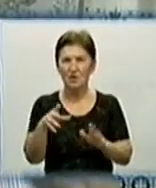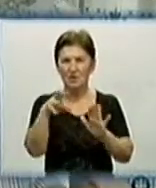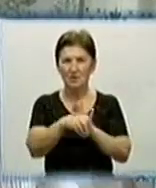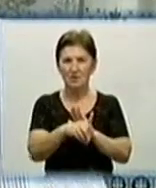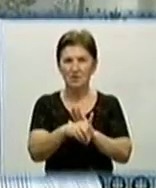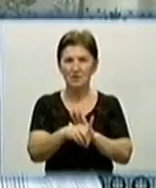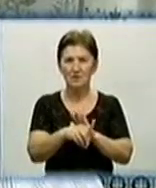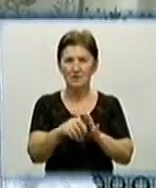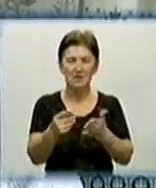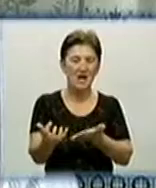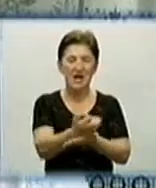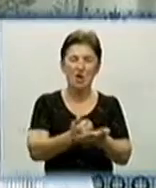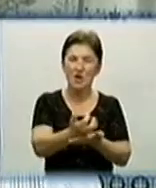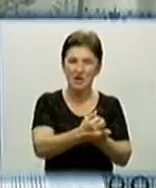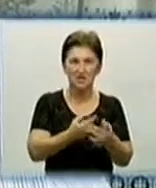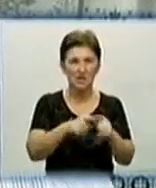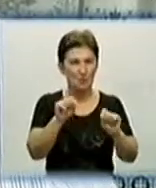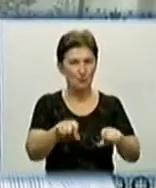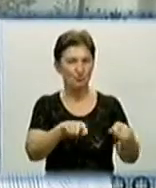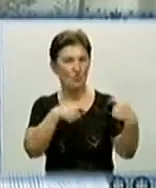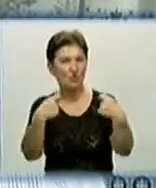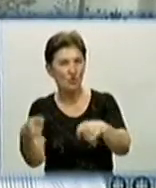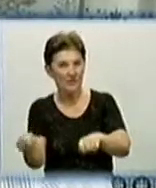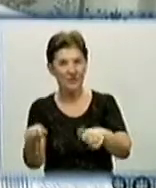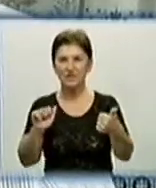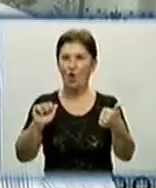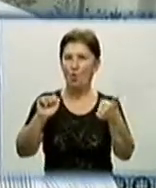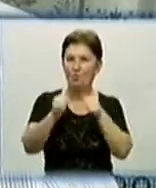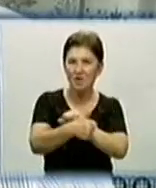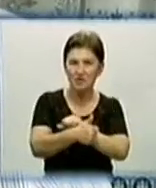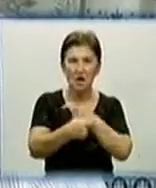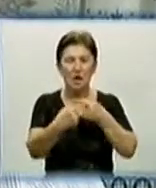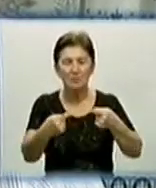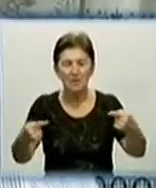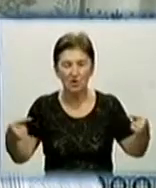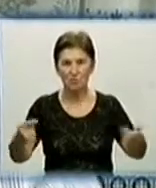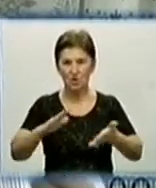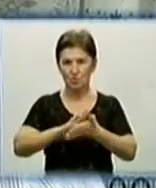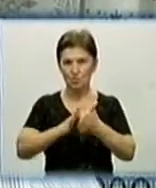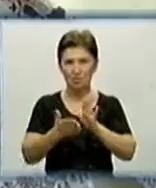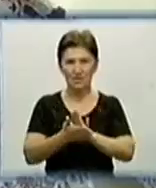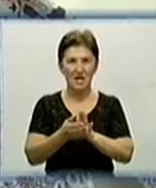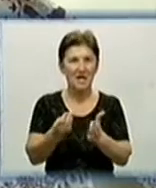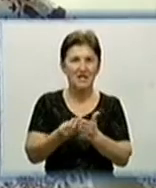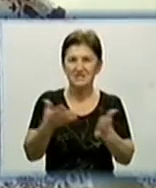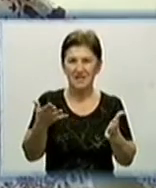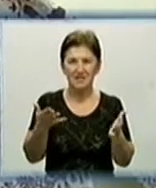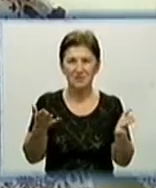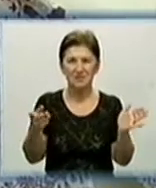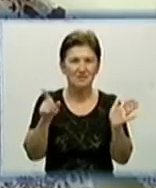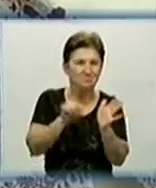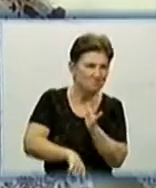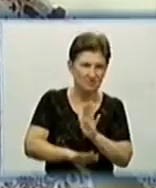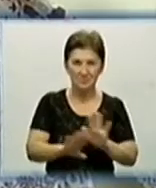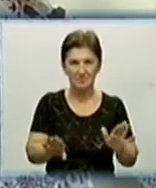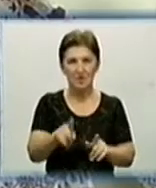предмети колекціонування, ті, які можна продати, обміняти. При будь в принципі, словах, цінність, яких не вбуває. Колекціонер сам відшукає